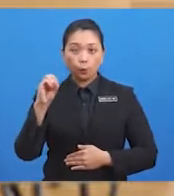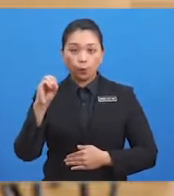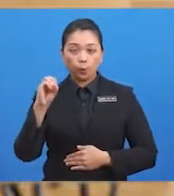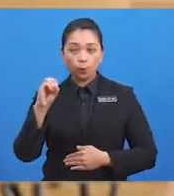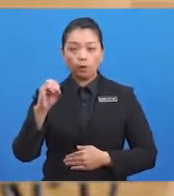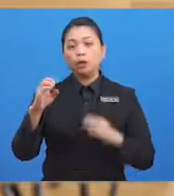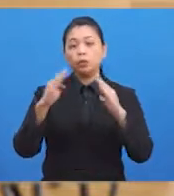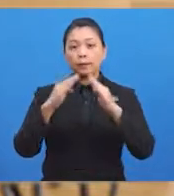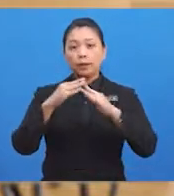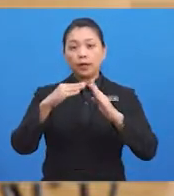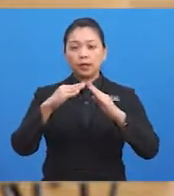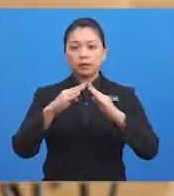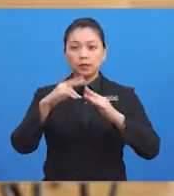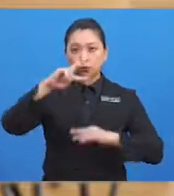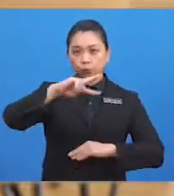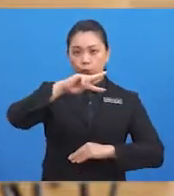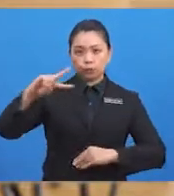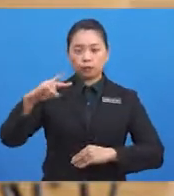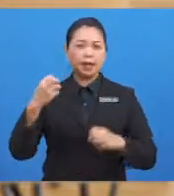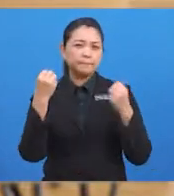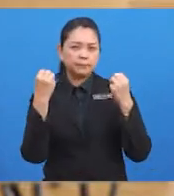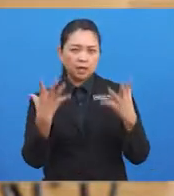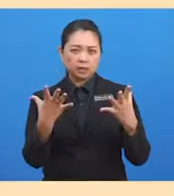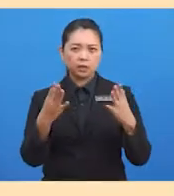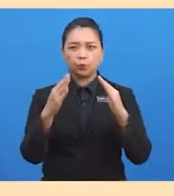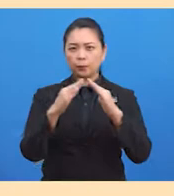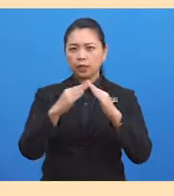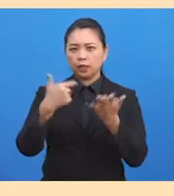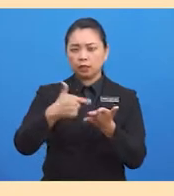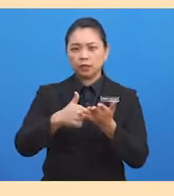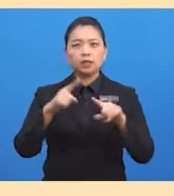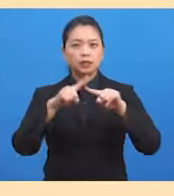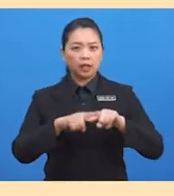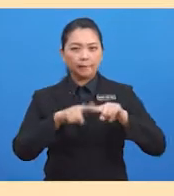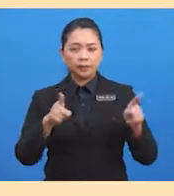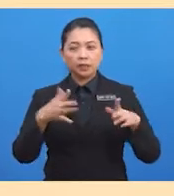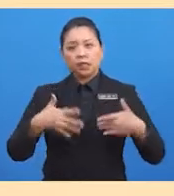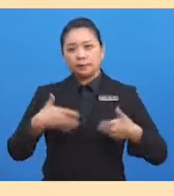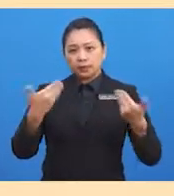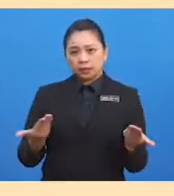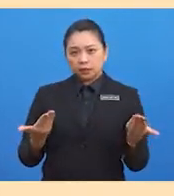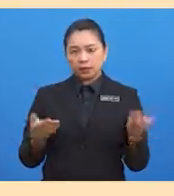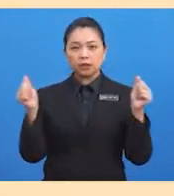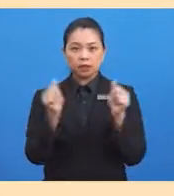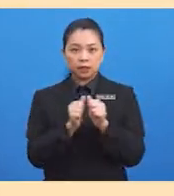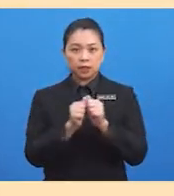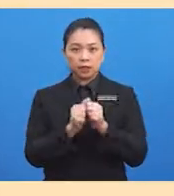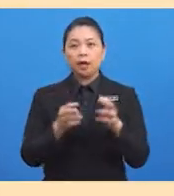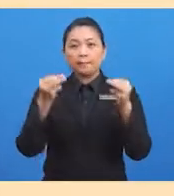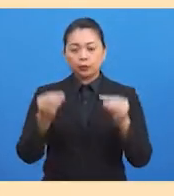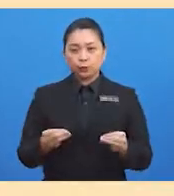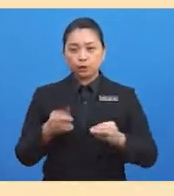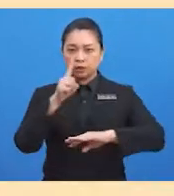rumah pangsa, rumah kampung dan banyak lagi. Bagaimana pula dengan manusia Zaman Prasejarah?